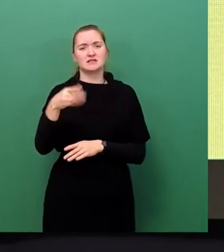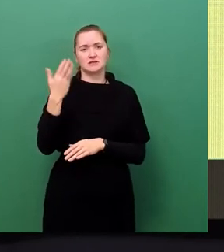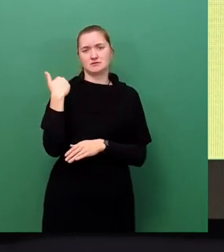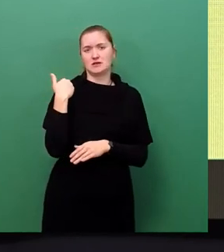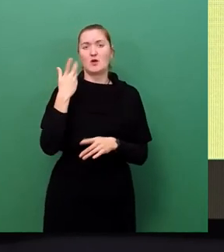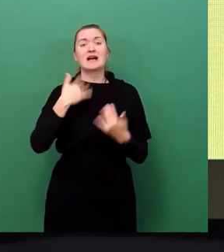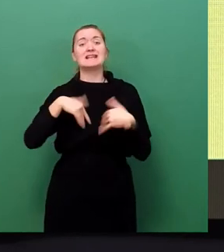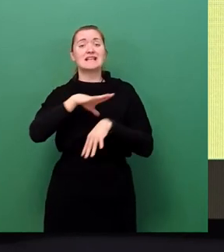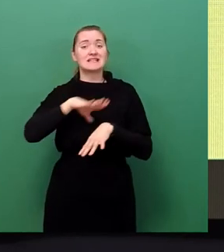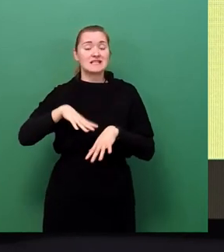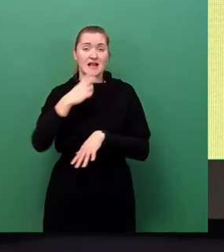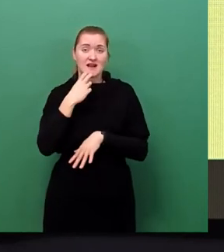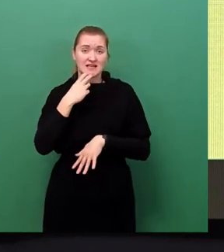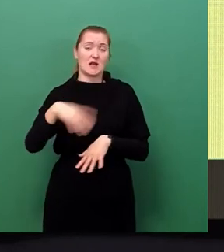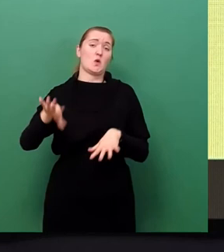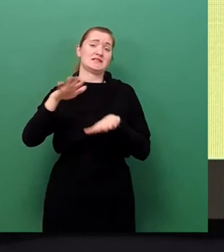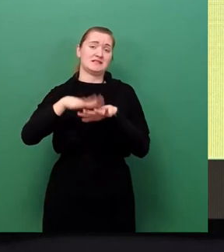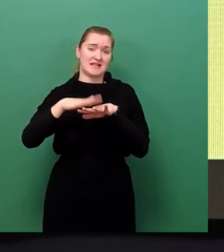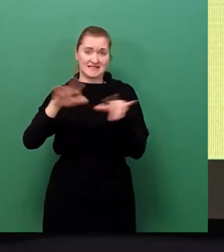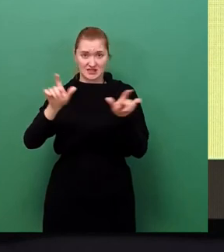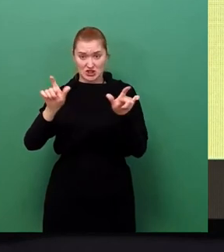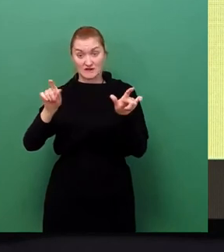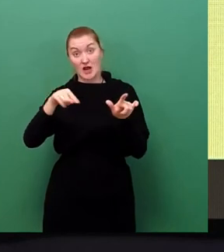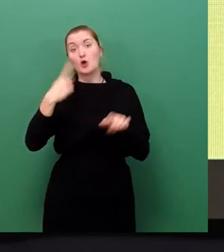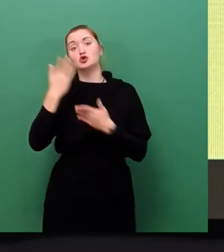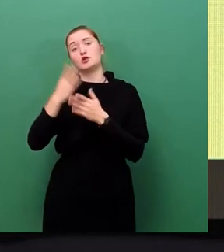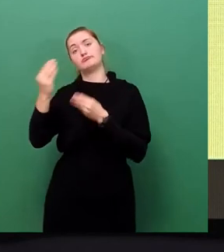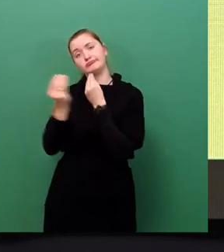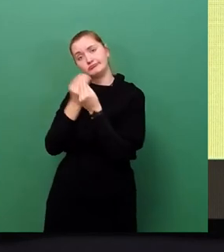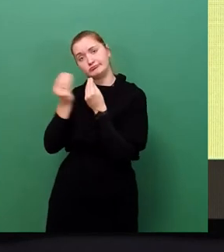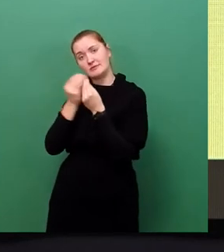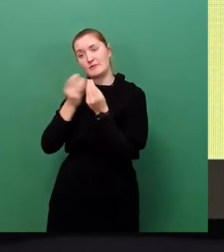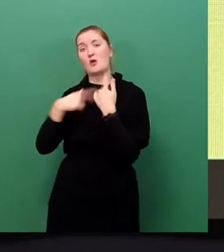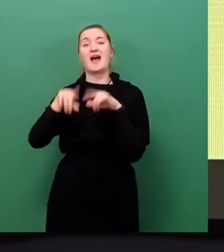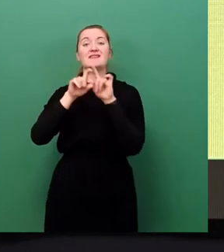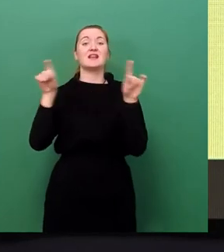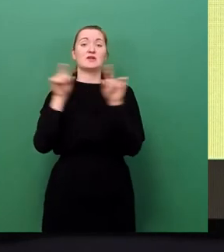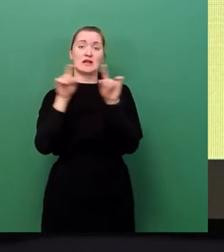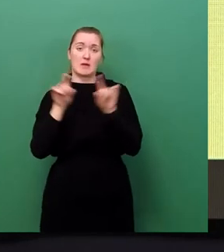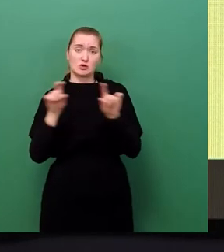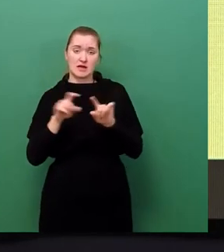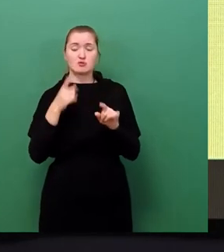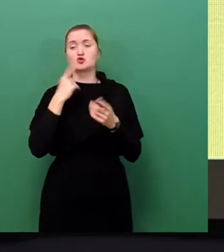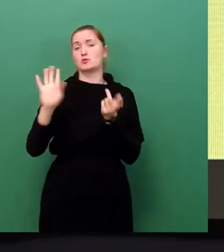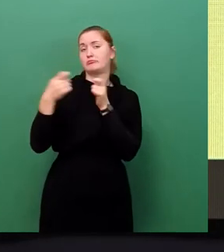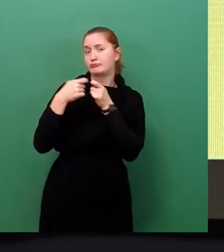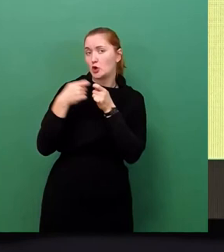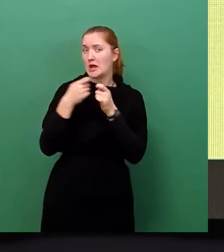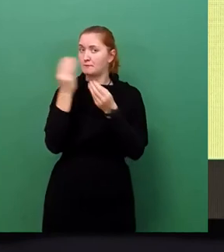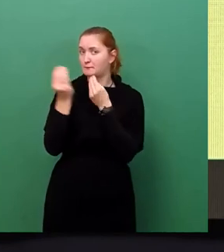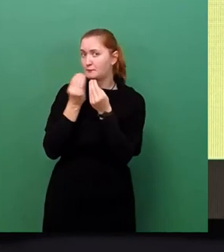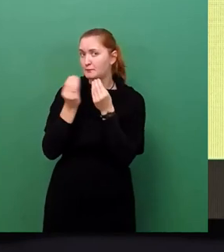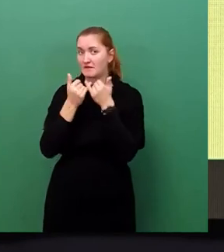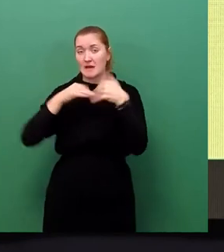Netzgesellschaft laufen ja, aber auch mit den anderen Unternehmen gibt es seit einigen Jahren einen sehr intensiven Kontakt. Wir haben vor